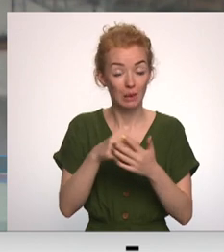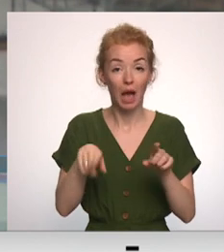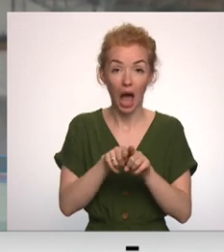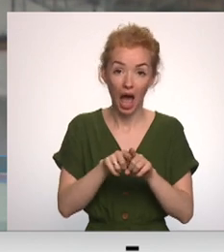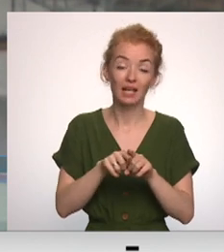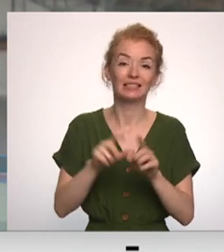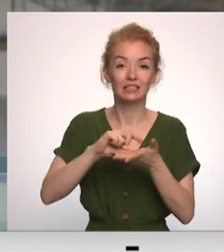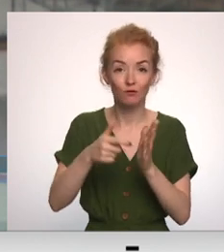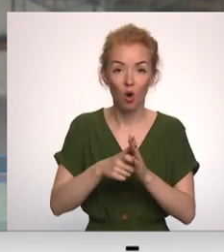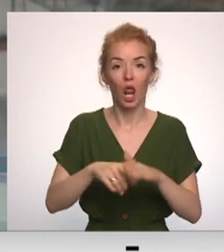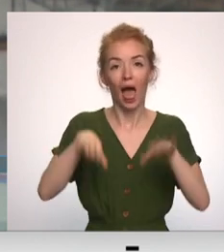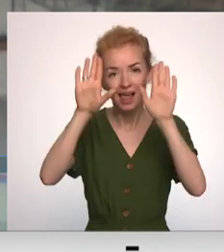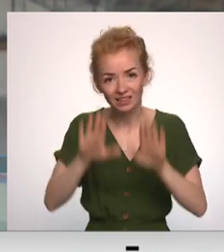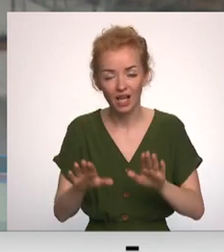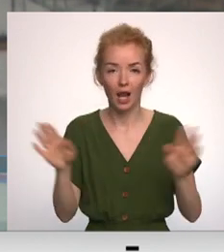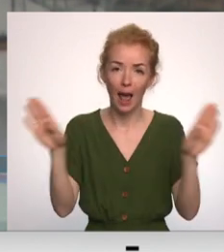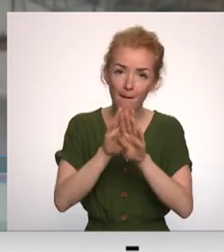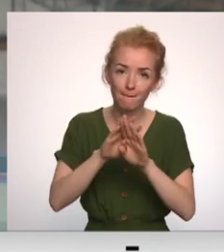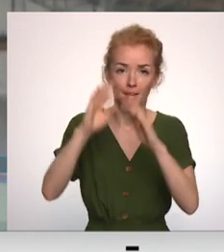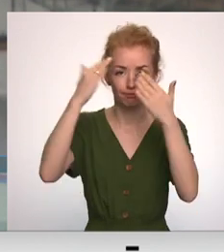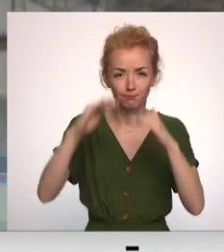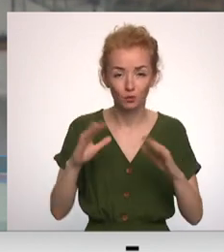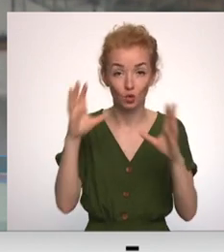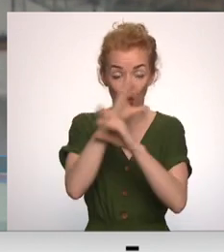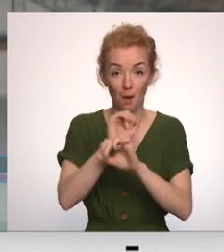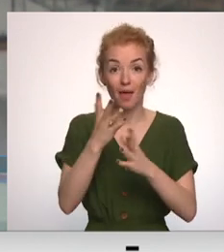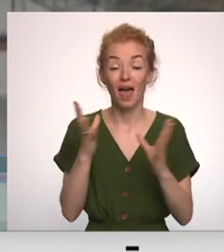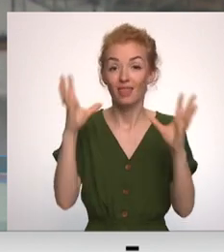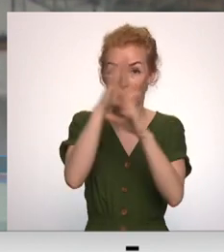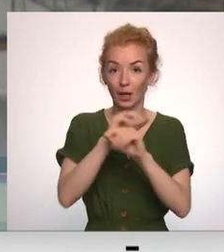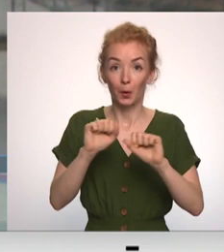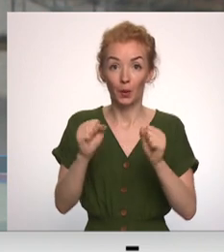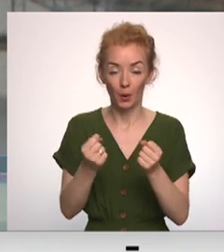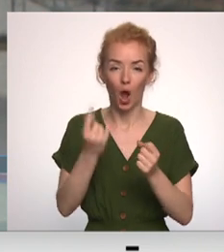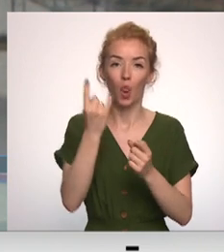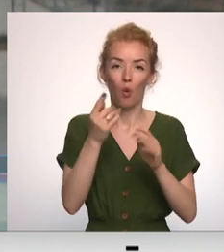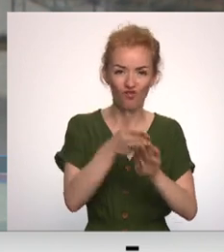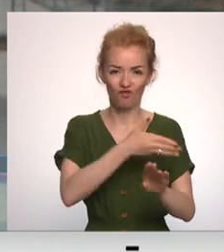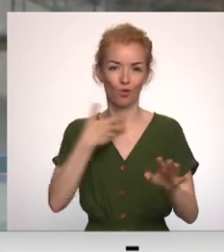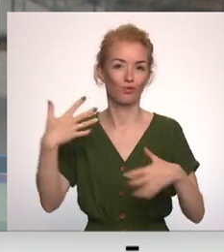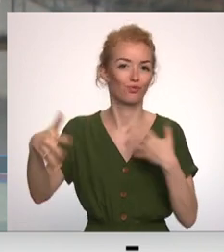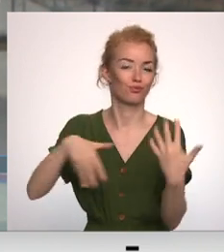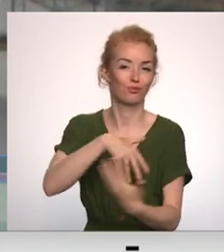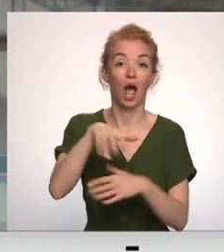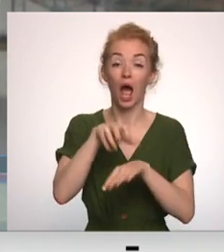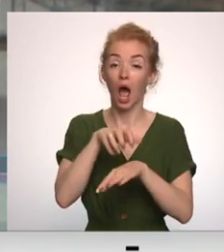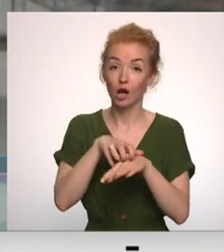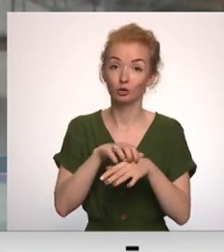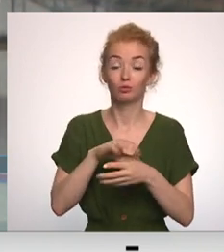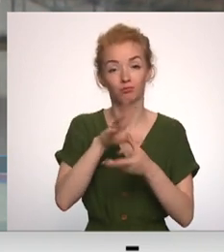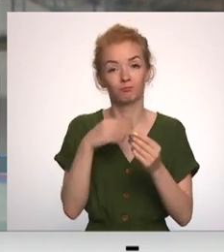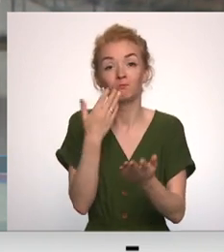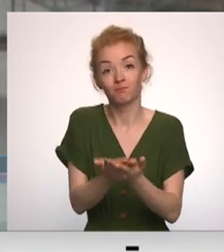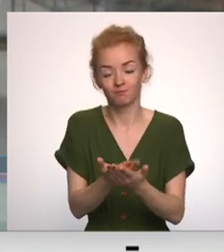aizskarvē žalūzīs jāver ciet tieši dienas laikā, bet naktī, kad gaisas atziest, logus var plaši atvērt. Ārstu padomas apkopoja